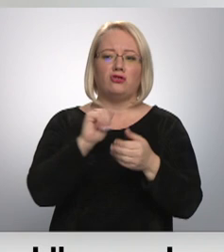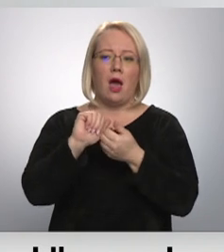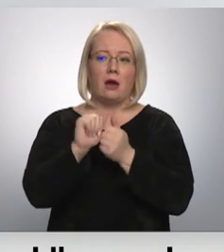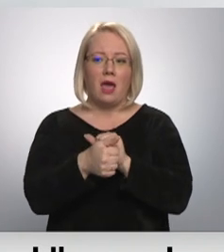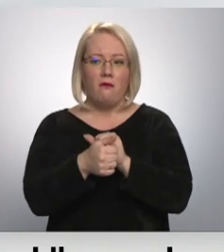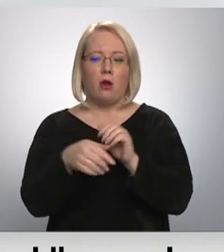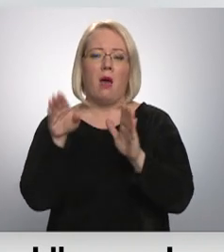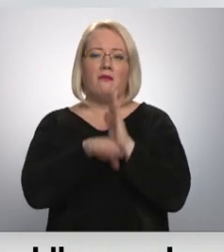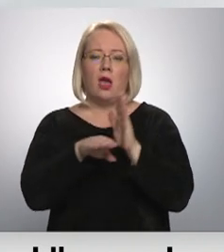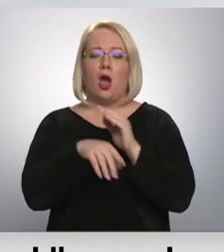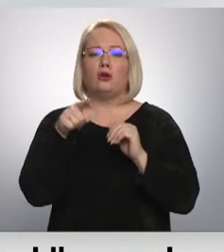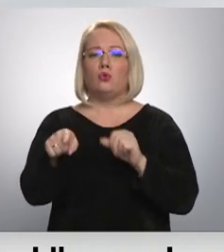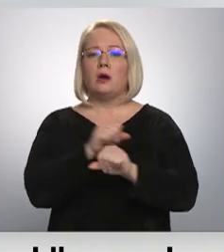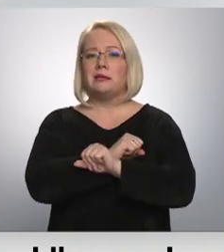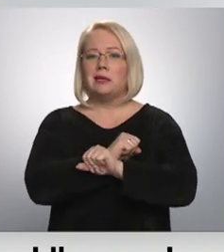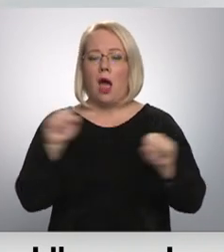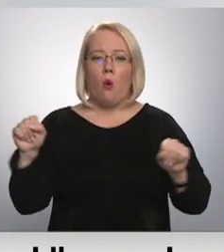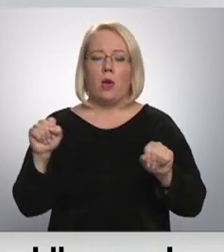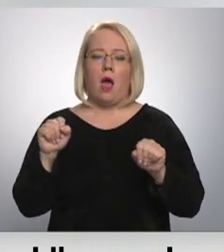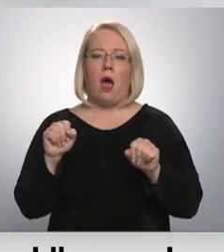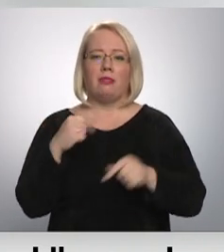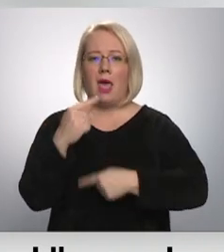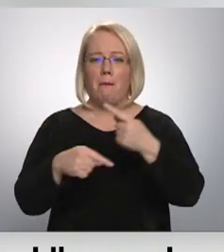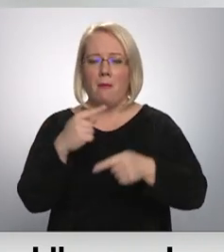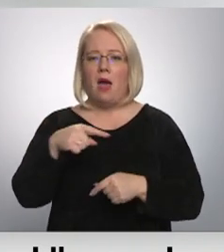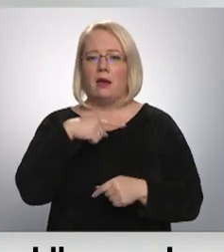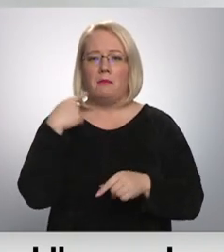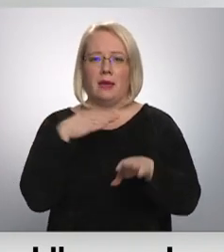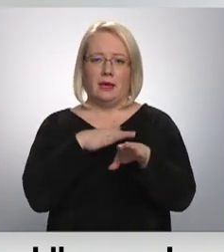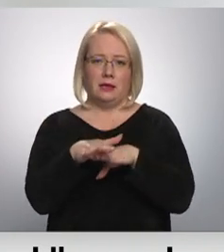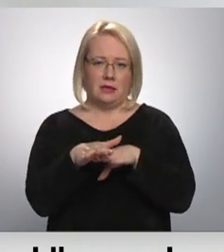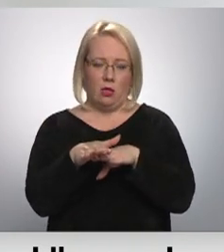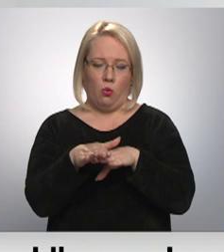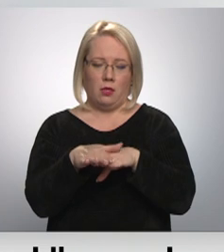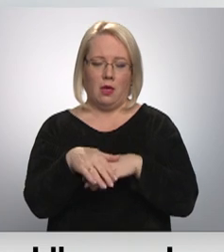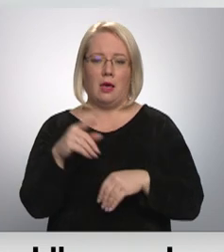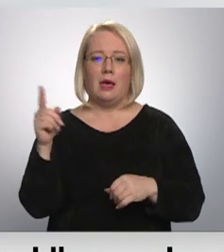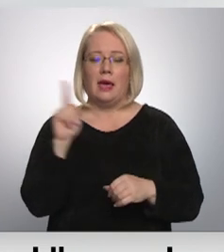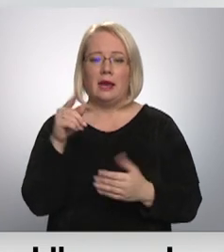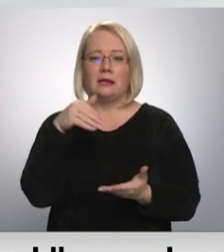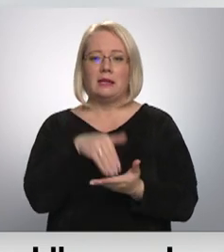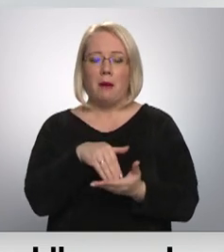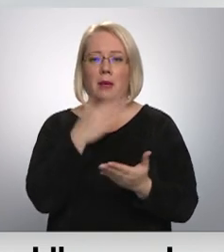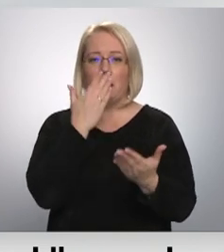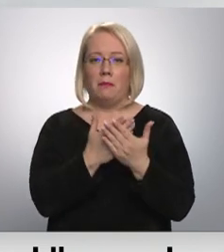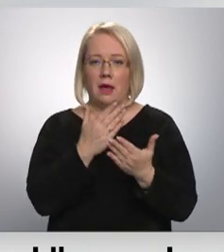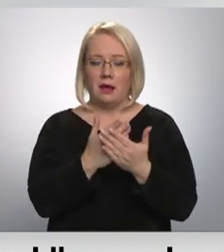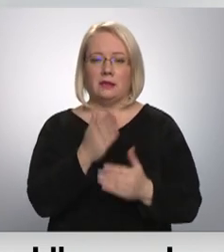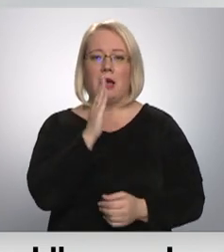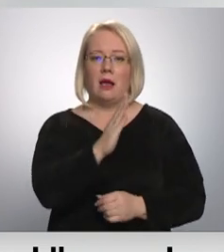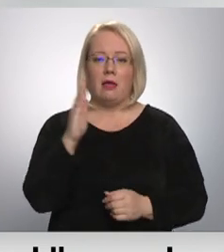vienkārši to strauji, straujā tempā cenšās īstenot. Ja ir stabili pierādīts, ka katsam